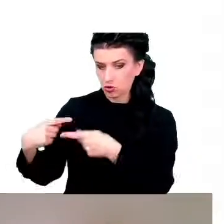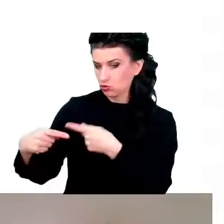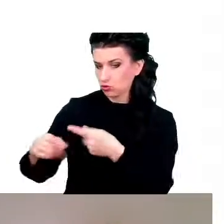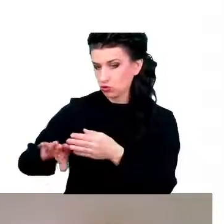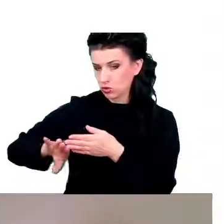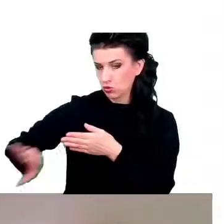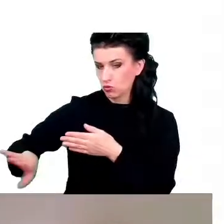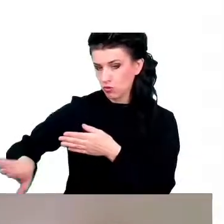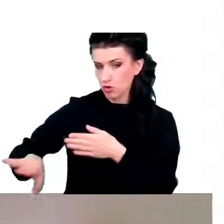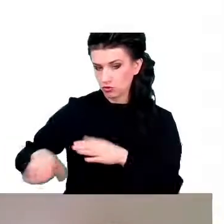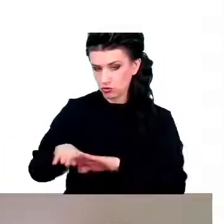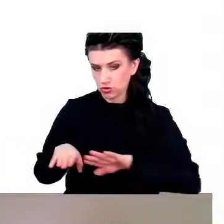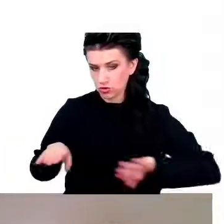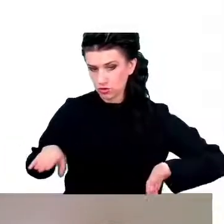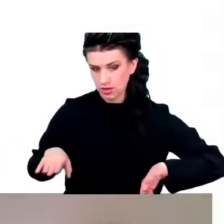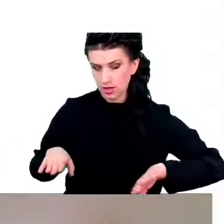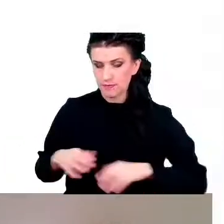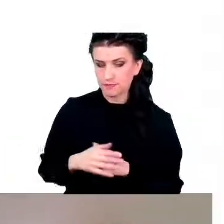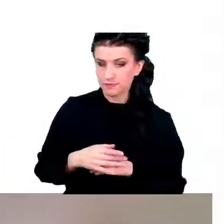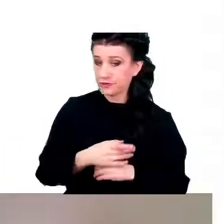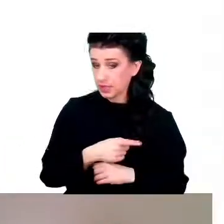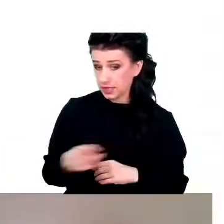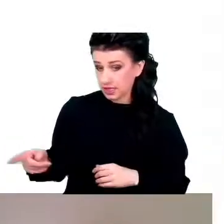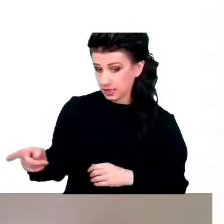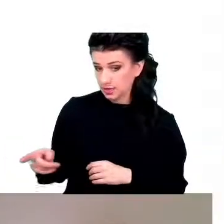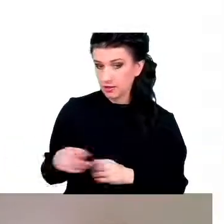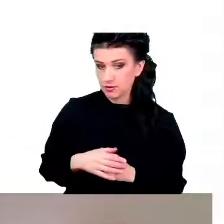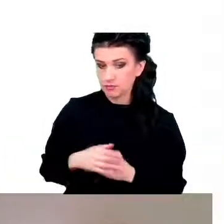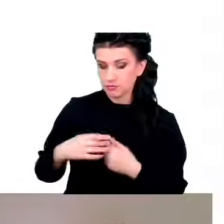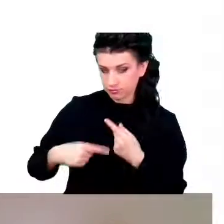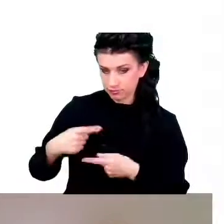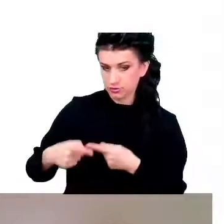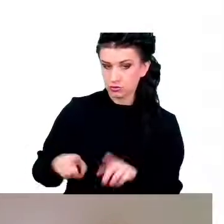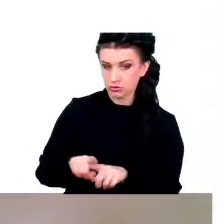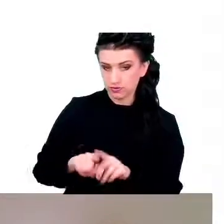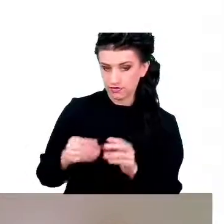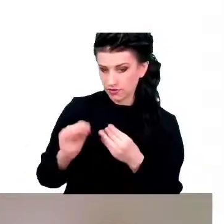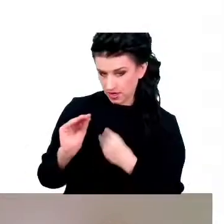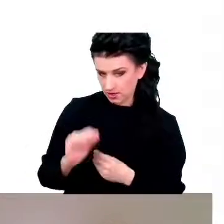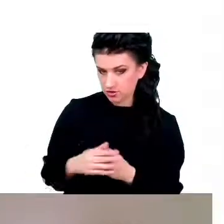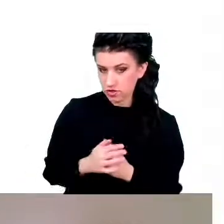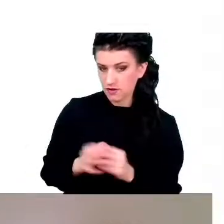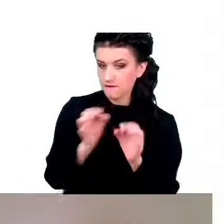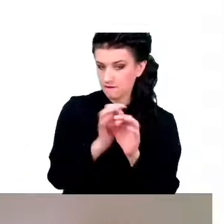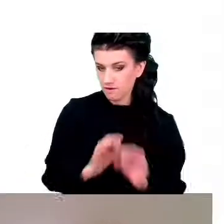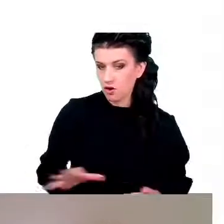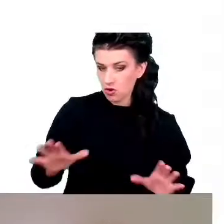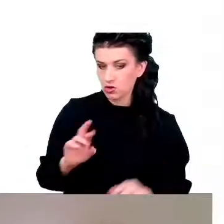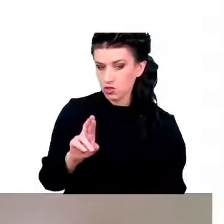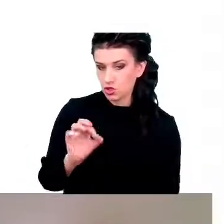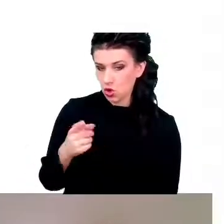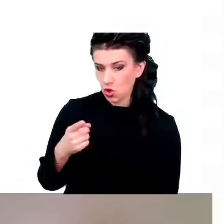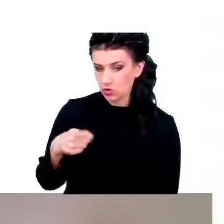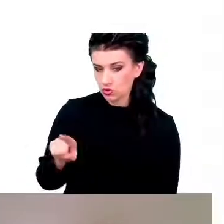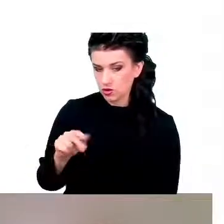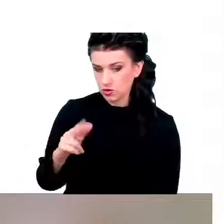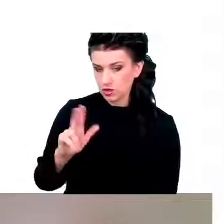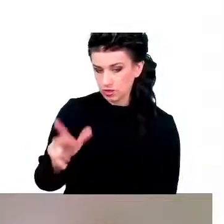ich produkcja się zwiększa, tych wolnych rolników jest więcej, dochodzi do